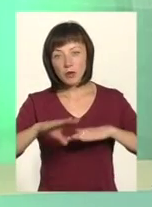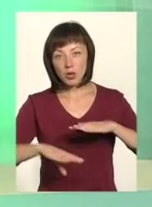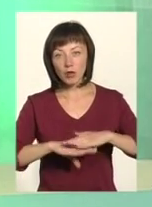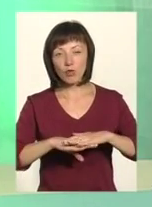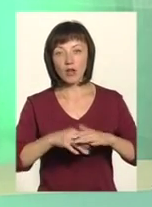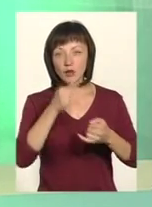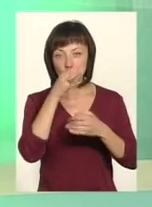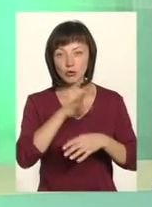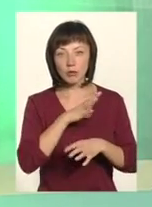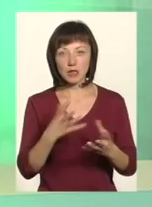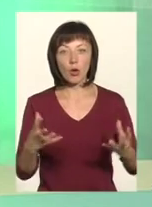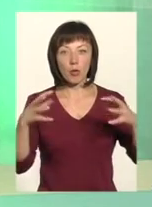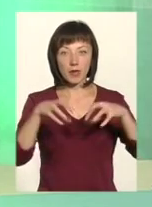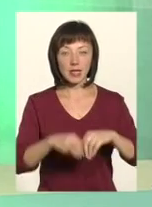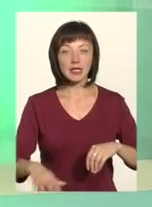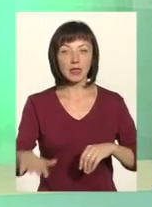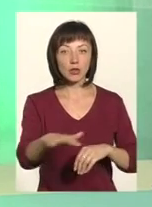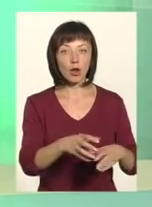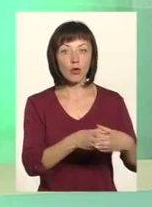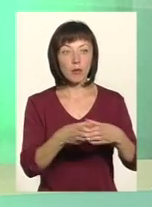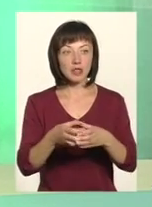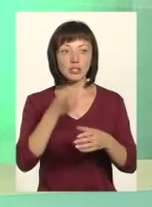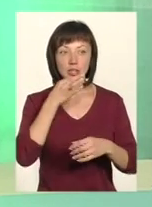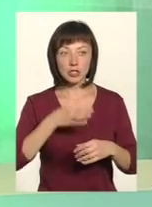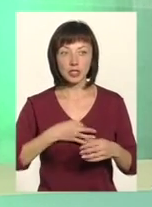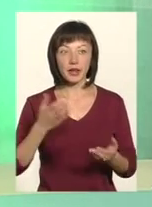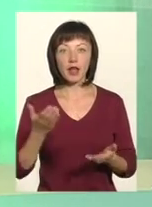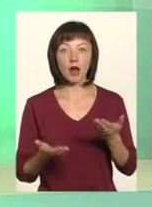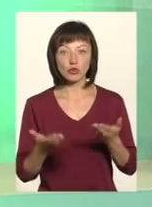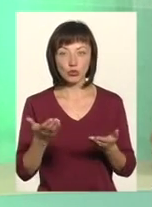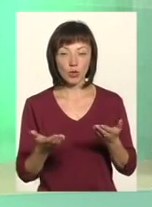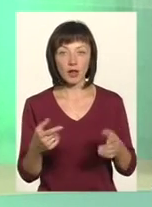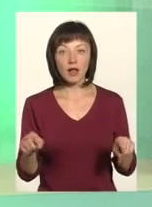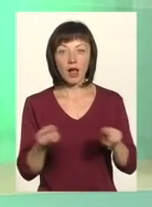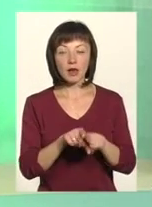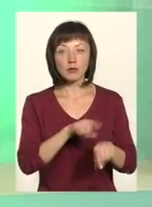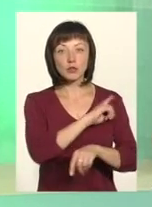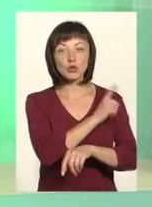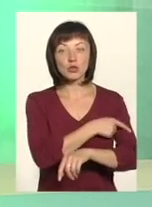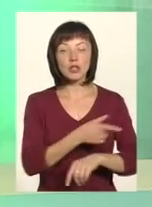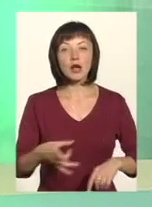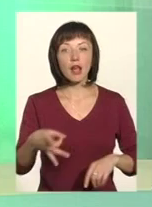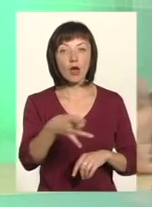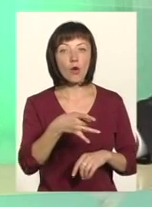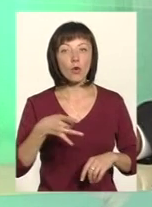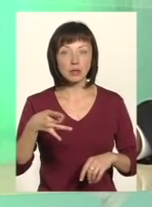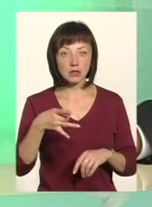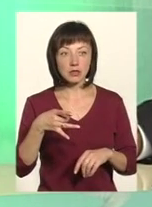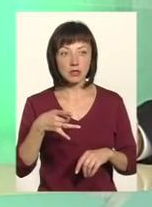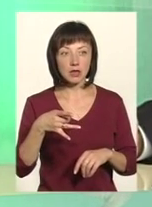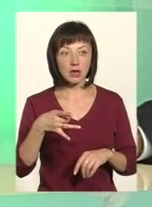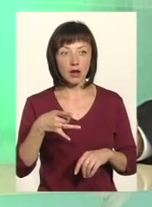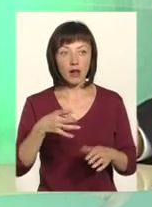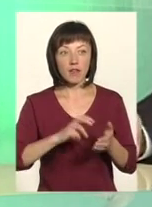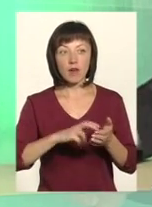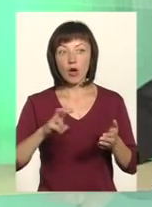можуть мати об'єднаних територіальних громад. А скажіть мені, якщо такі потужні регіони виходять з цього